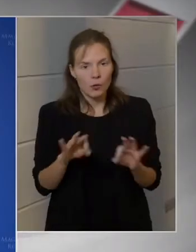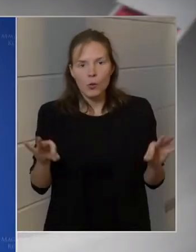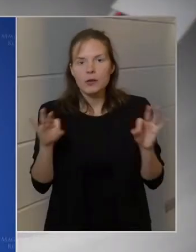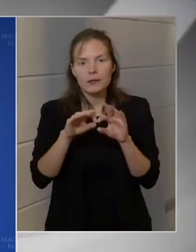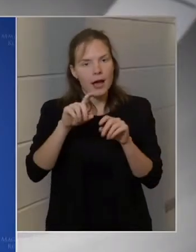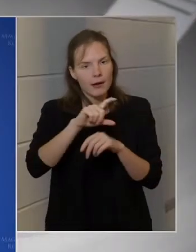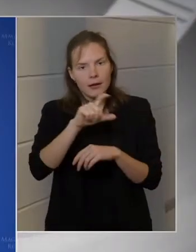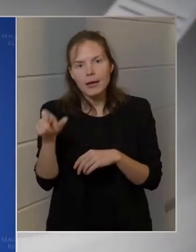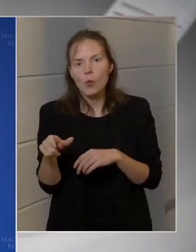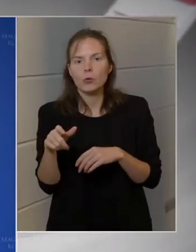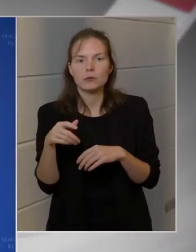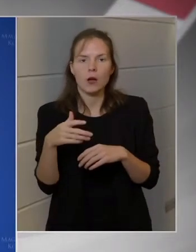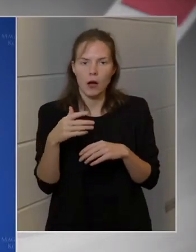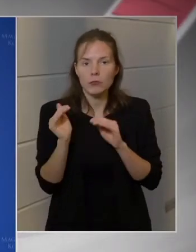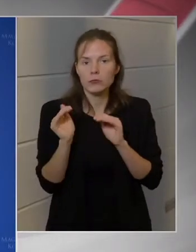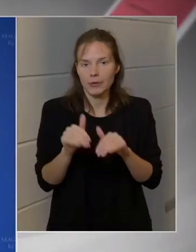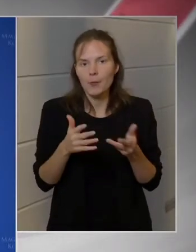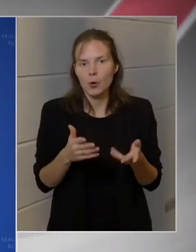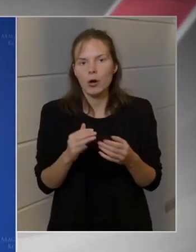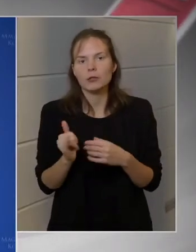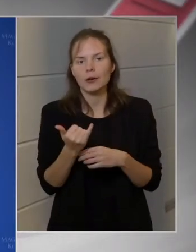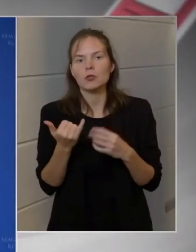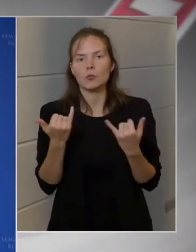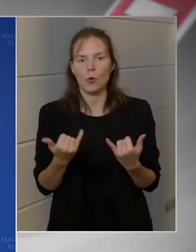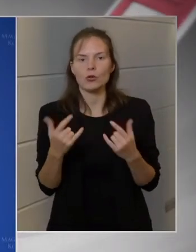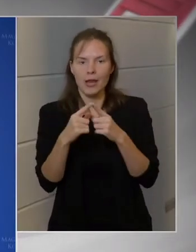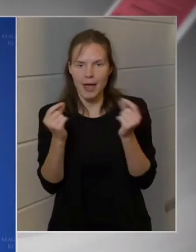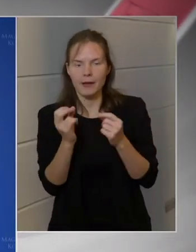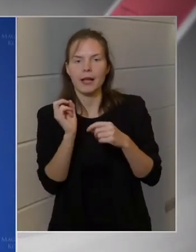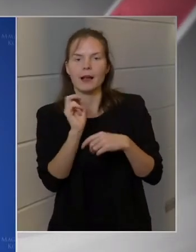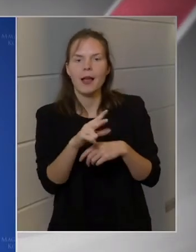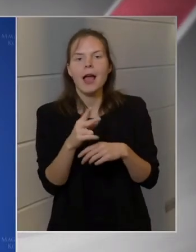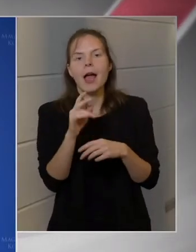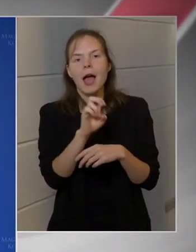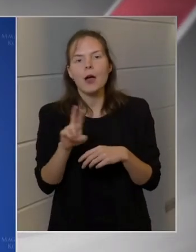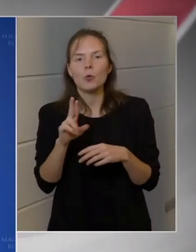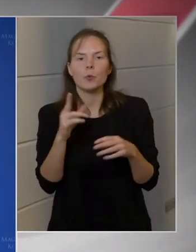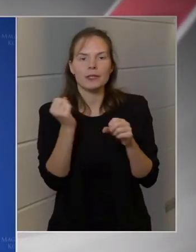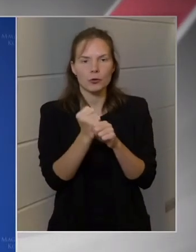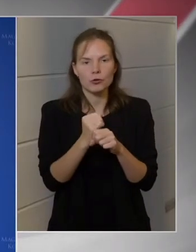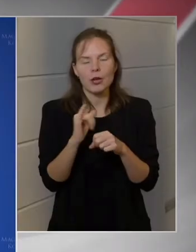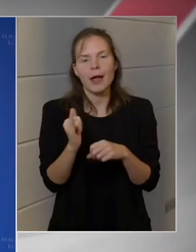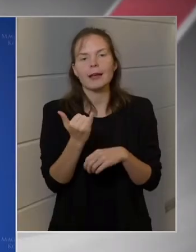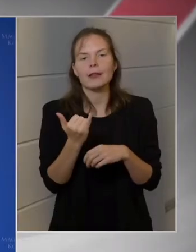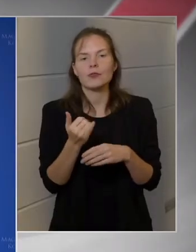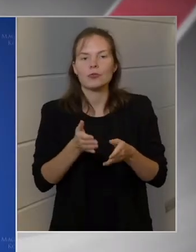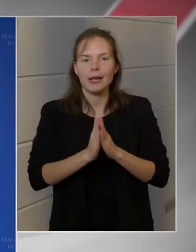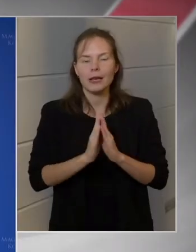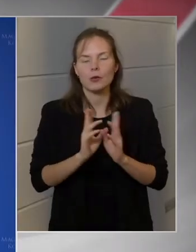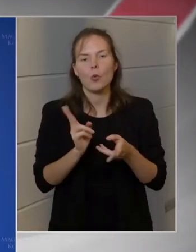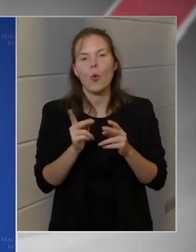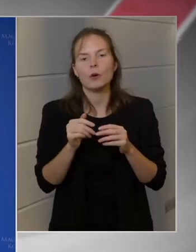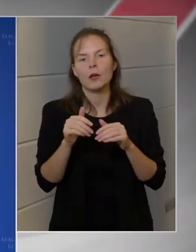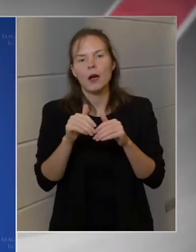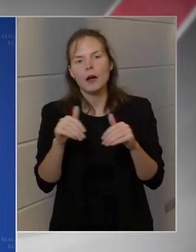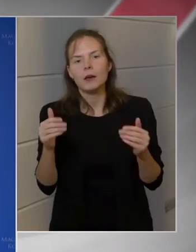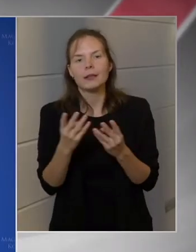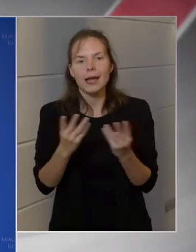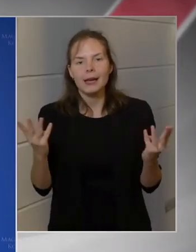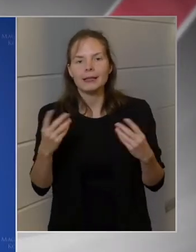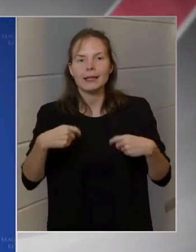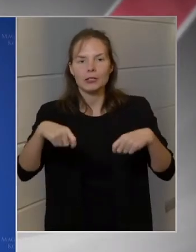levélben fordulunk az Európai Bizottsághoz, és kérjük, hogy a magyar kerítésépítés és határvédelmi költségeket